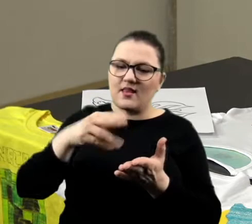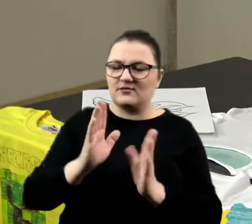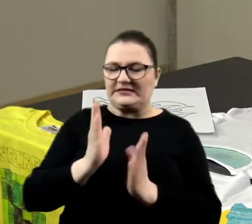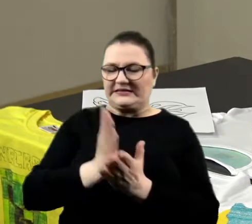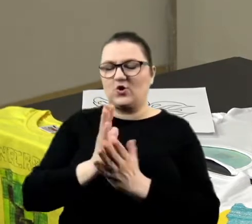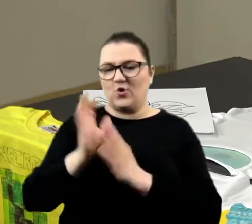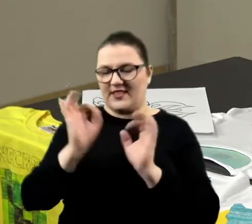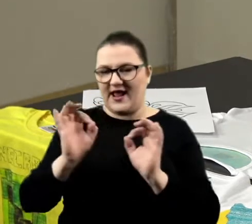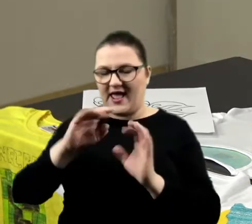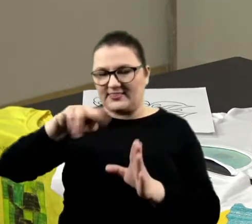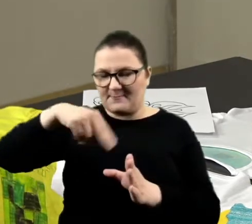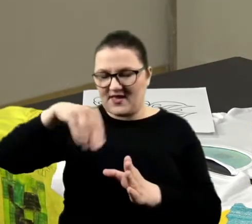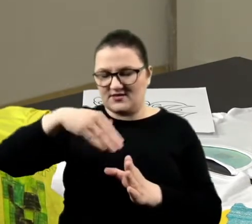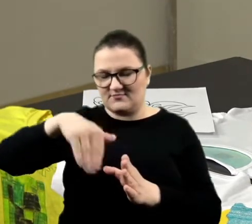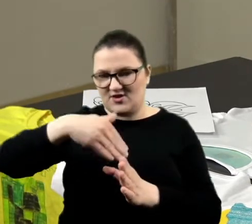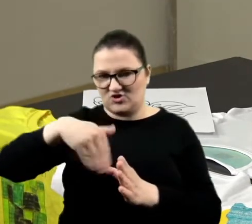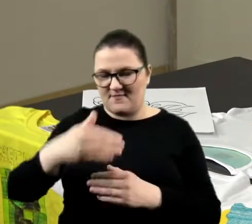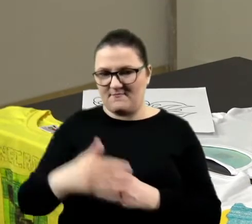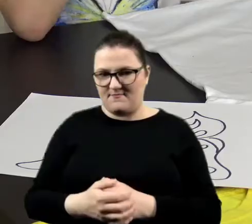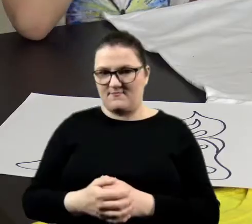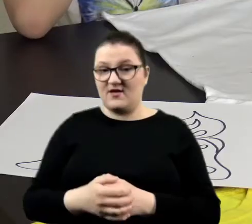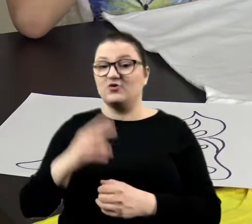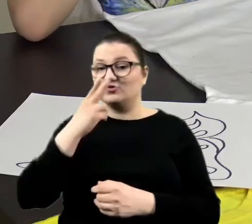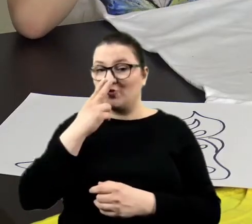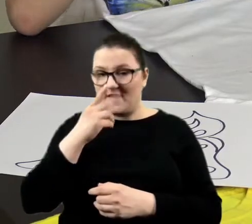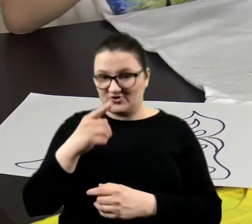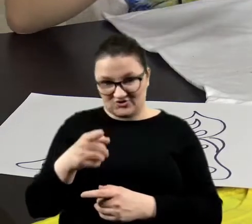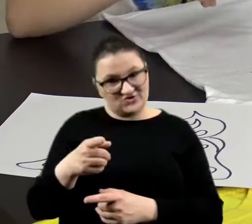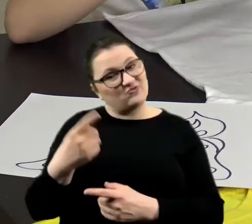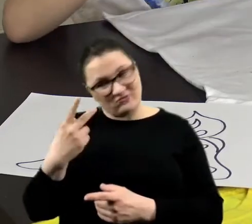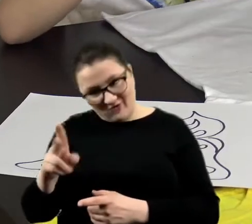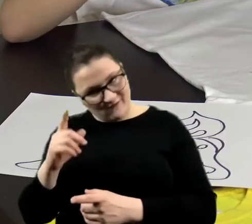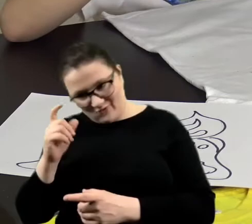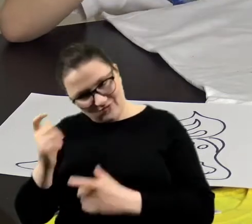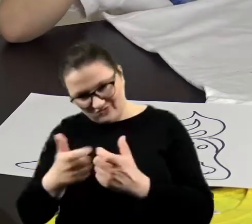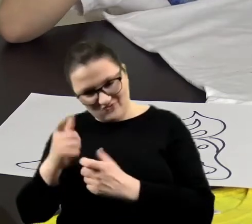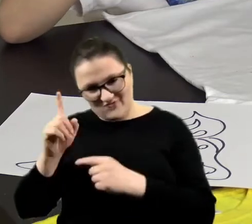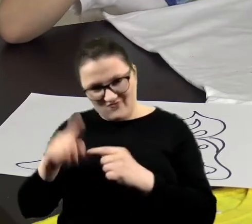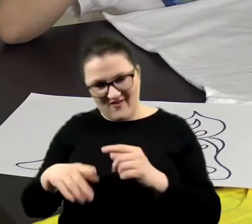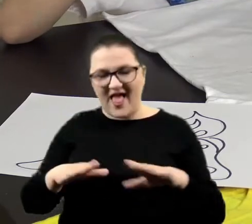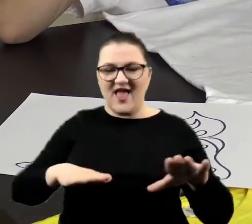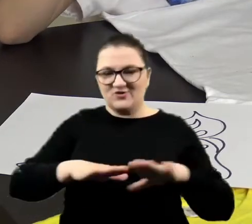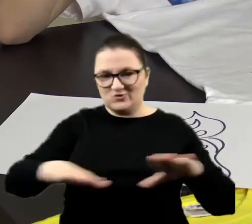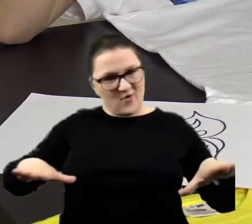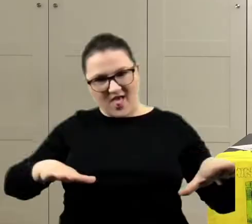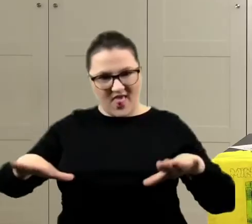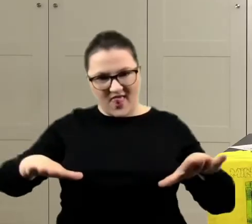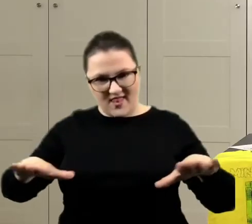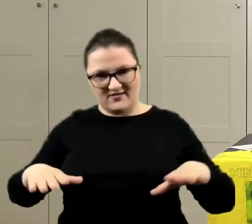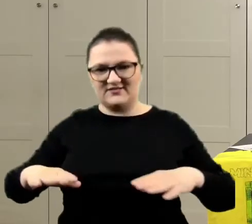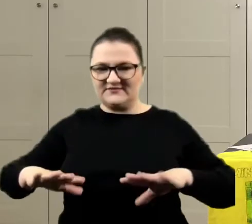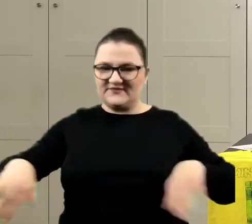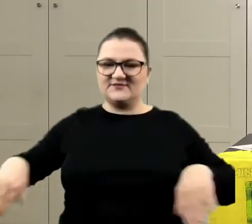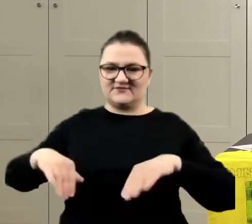delikatnie i wtedy, popatrz teraz, żebyś znowu nie zrobiła źle i nie trzęść stołem, weź rączki,